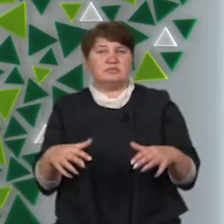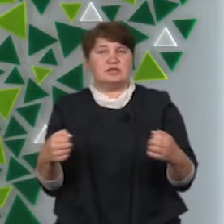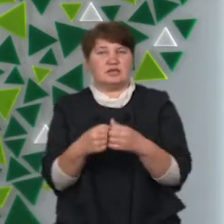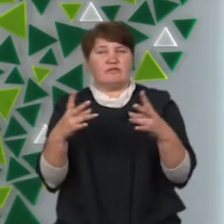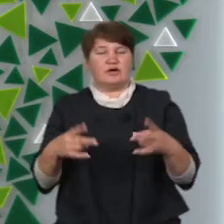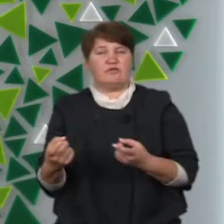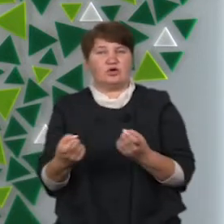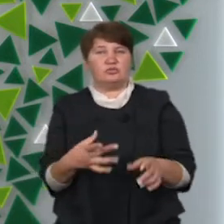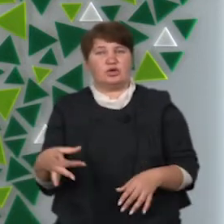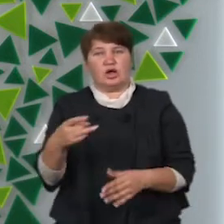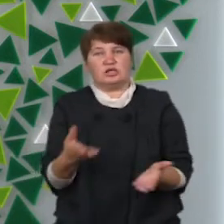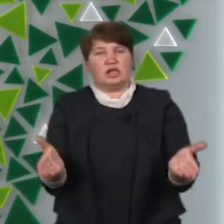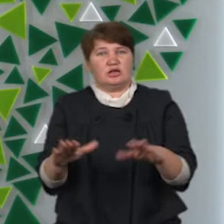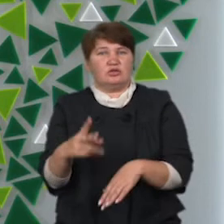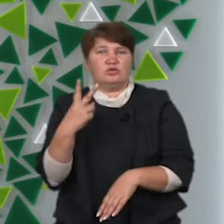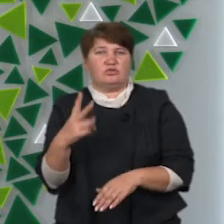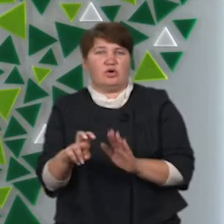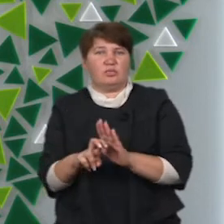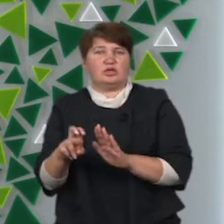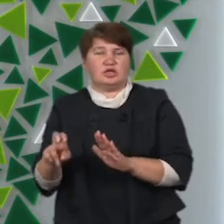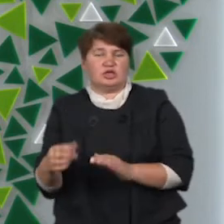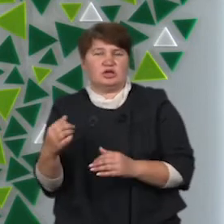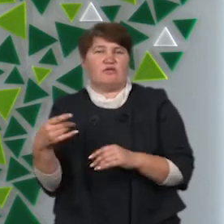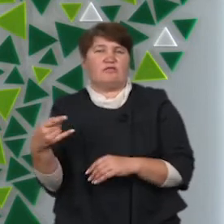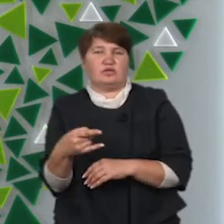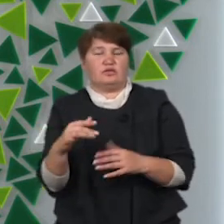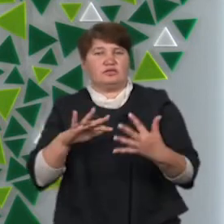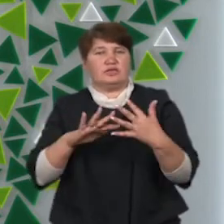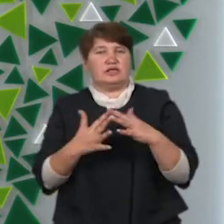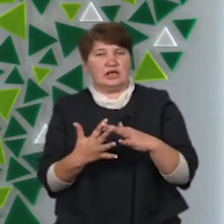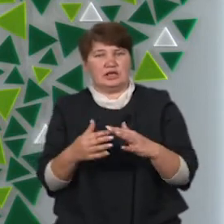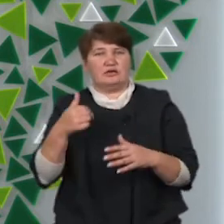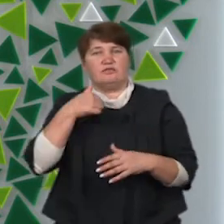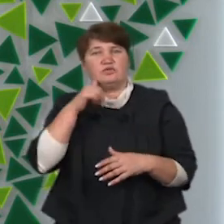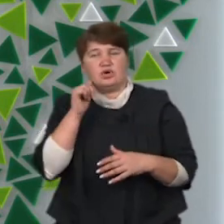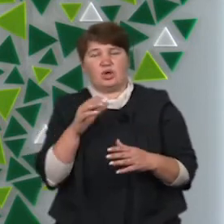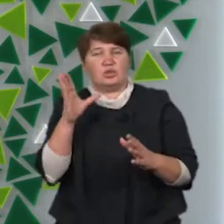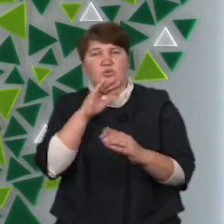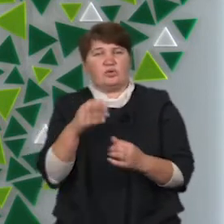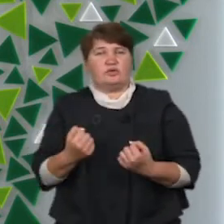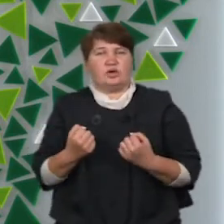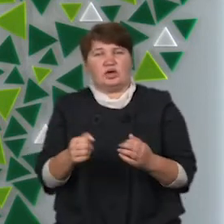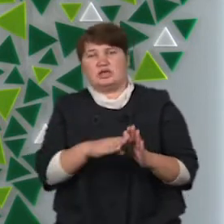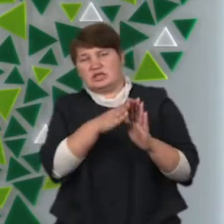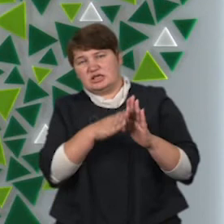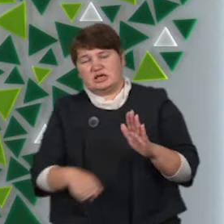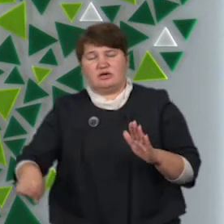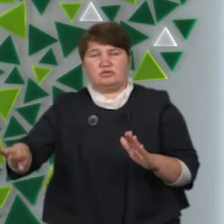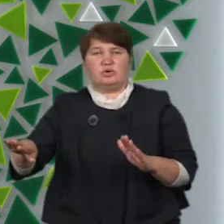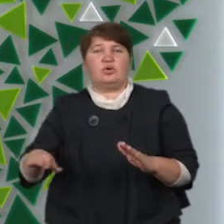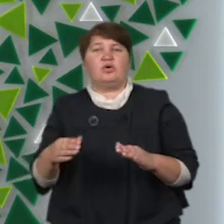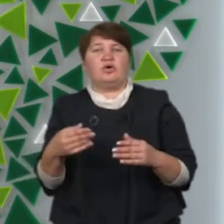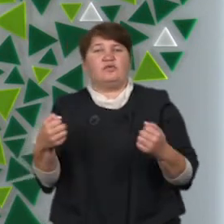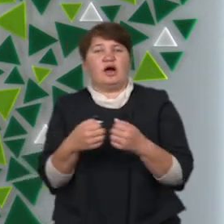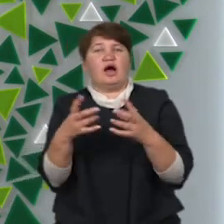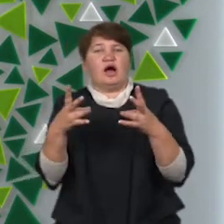Косівському районі, залишивши двох пасажирів авто. У селі Город він вчора не впорався із керуванням та з'їхав із дороги. У дорожньо